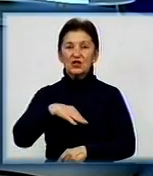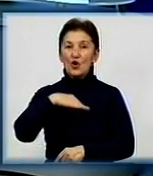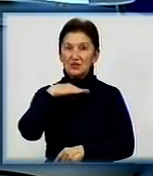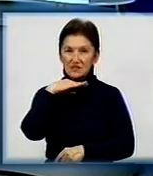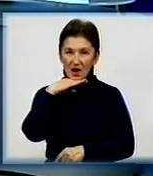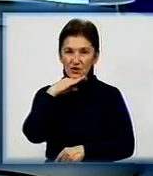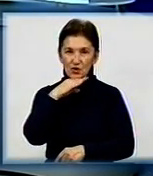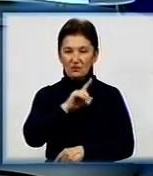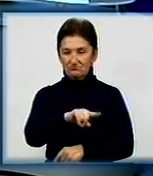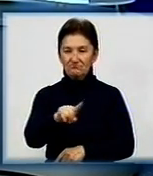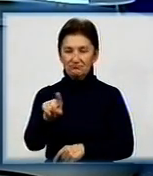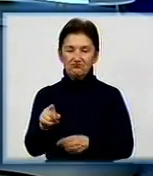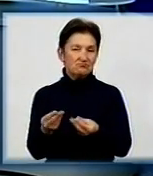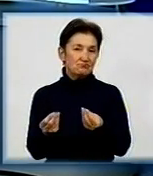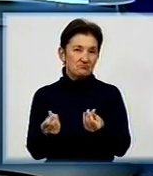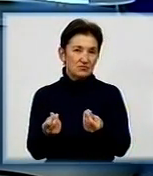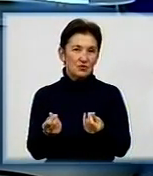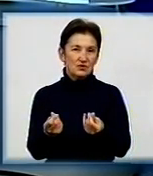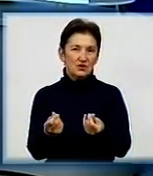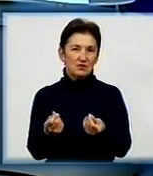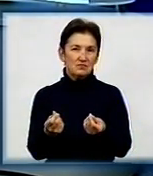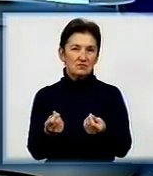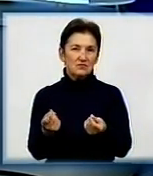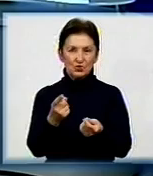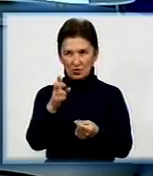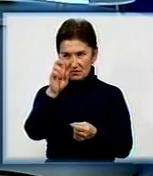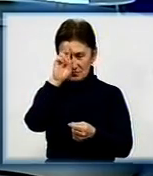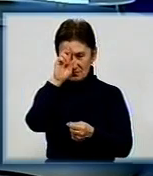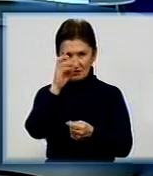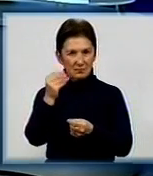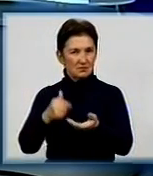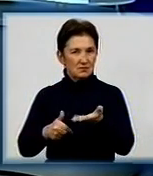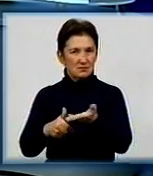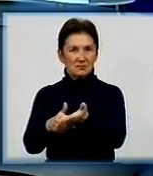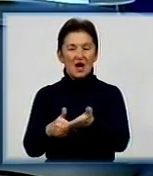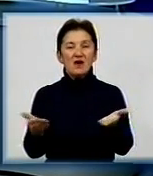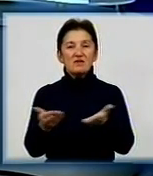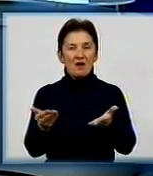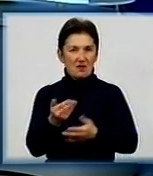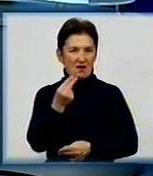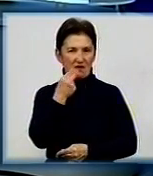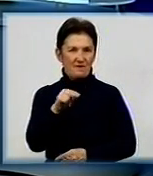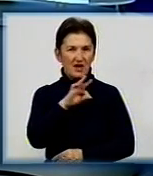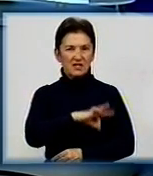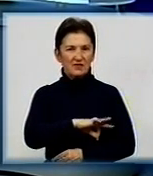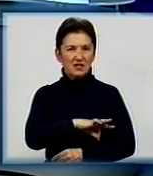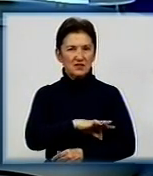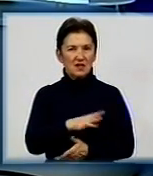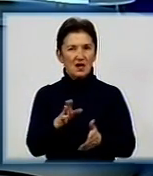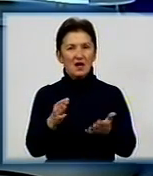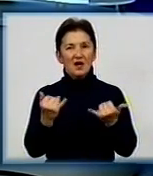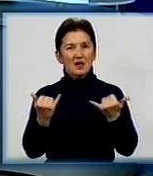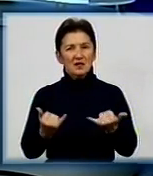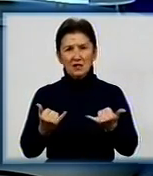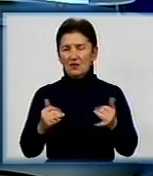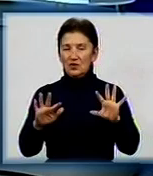спілкувалися вже з аграріями, які датують, і яка їх ефективність? Ну, скажімо так, на сьогоднішній